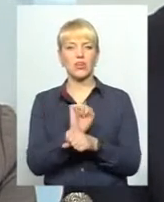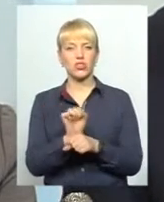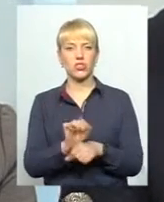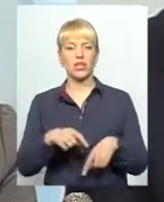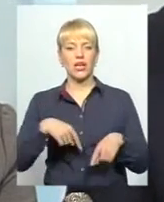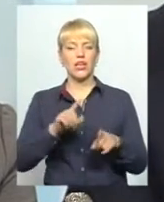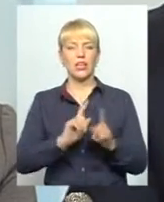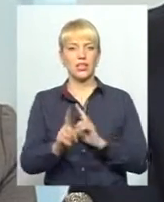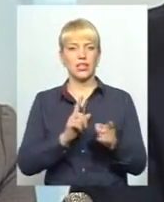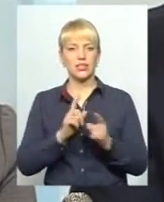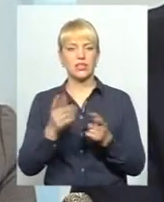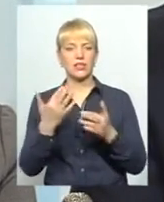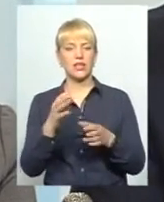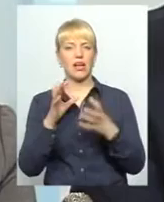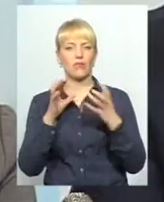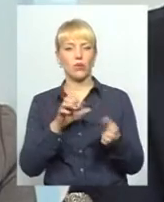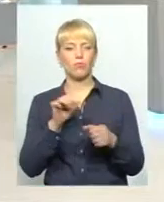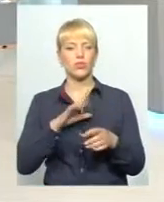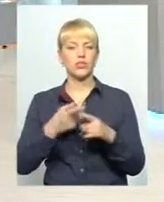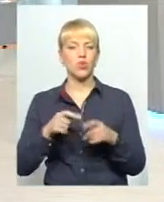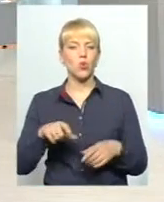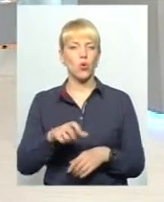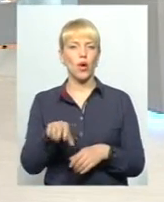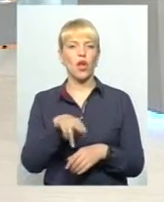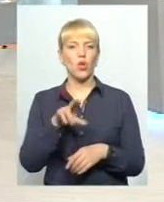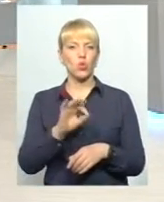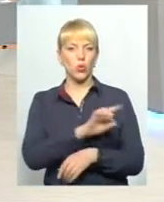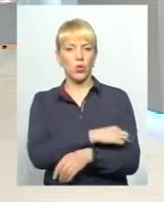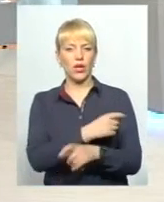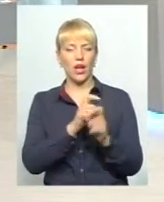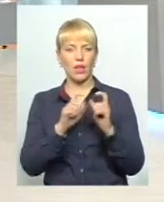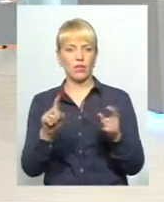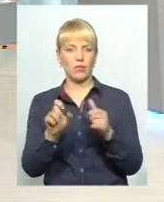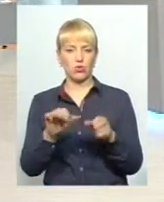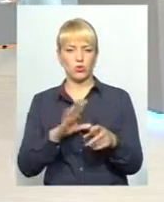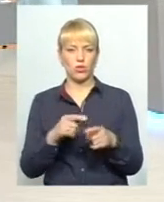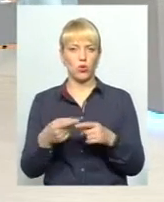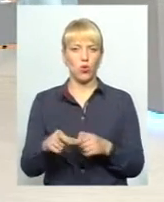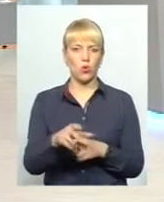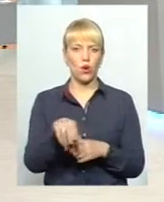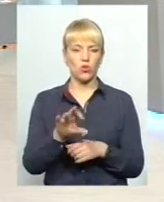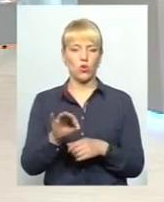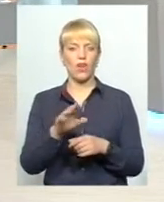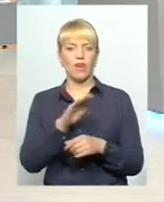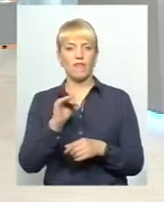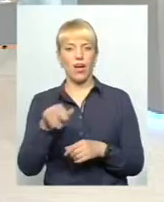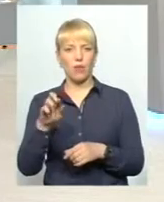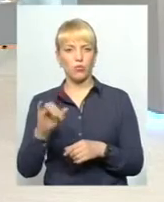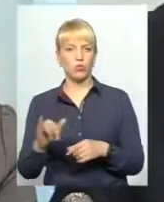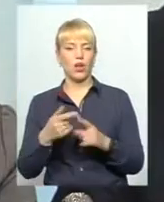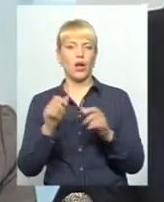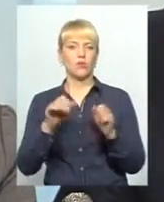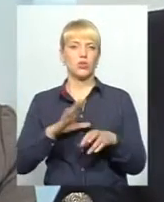Куди вони їжджають? Якщо це, можливо, це дорога до лікарні, можливо, це дорога до опорної школи, можливо, це дорога до ФАПу, можливо, це дорога в